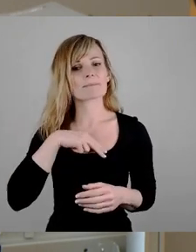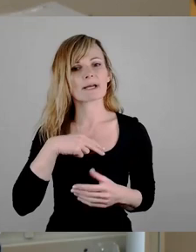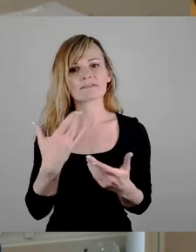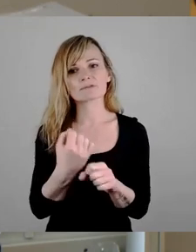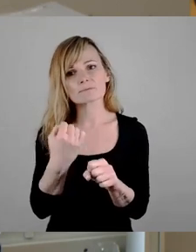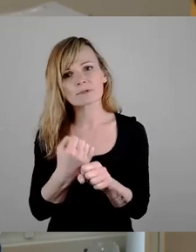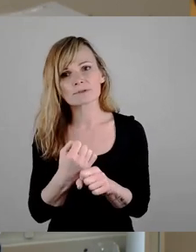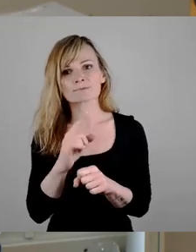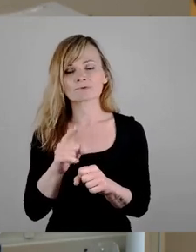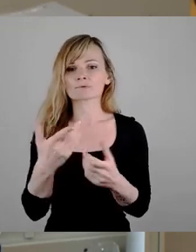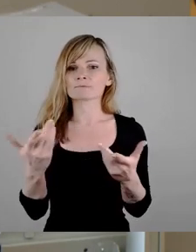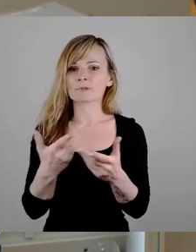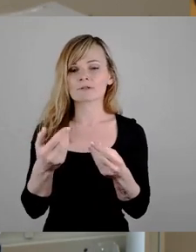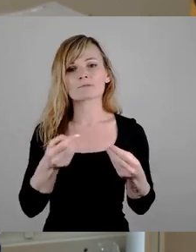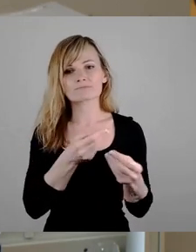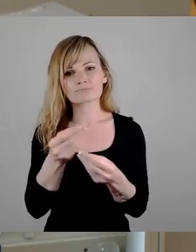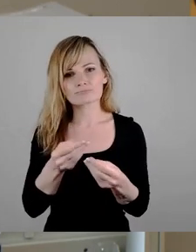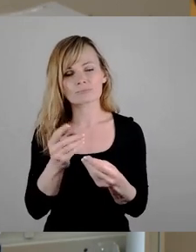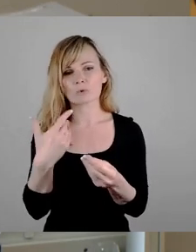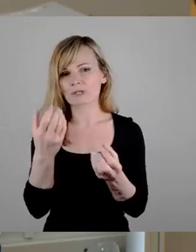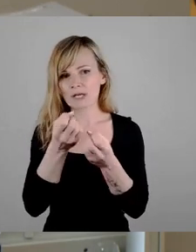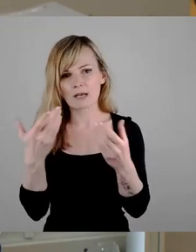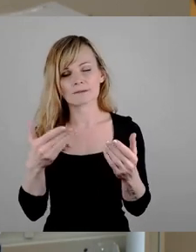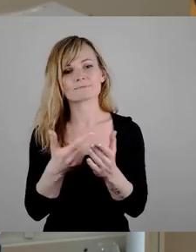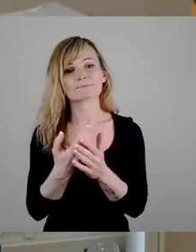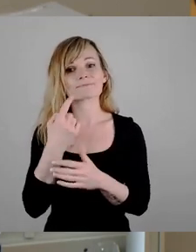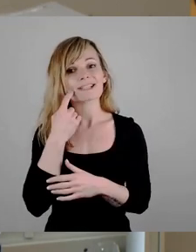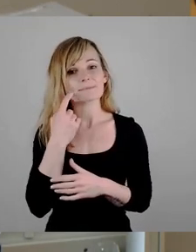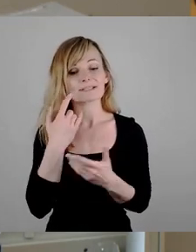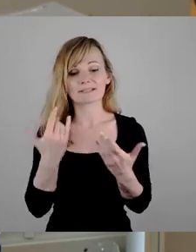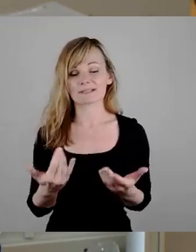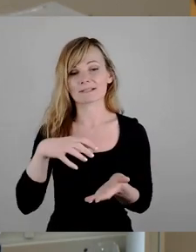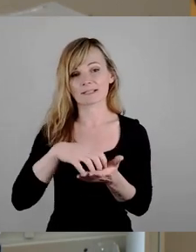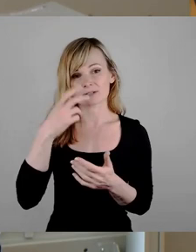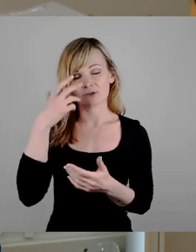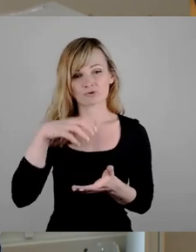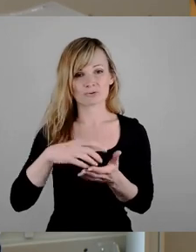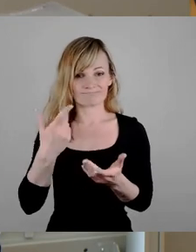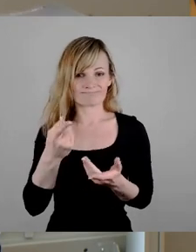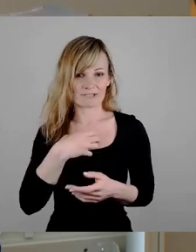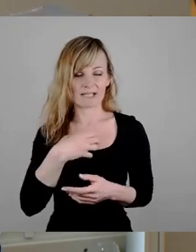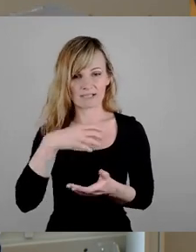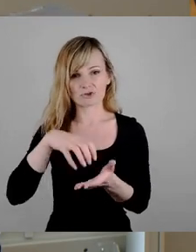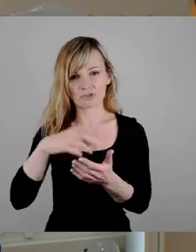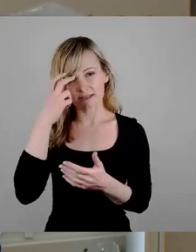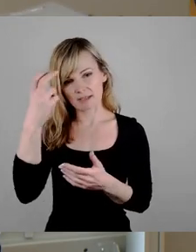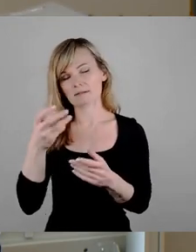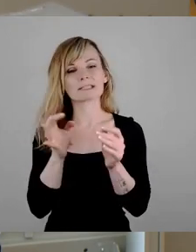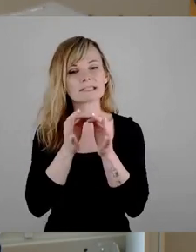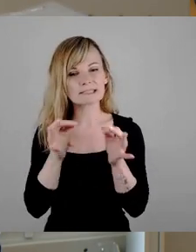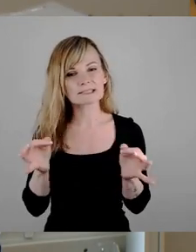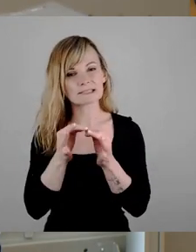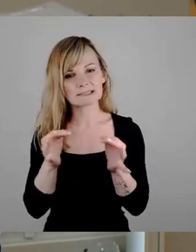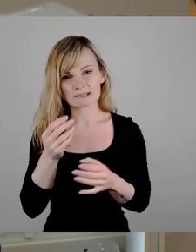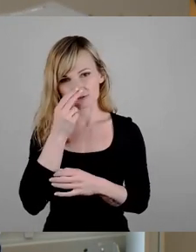diskutieren? Das sind Aspekte, mit denen wird sich dieser Dresdner Stadtrat sehr intensiv beschäftigen. Aber das soll heute dezidiert eben nicht im Mittelpunkt unseres